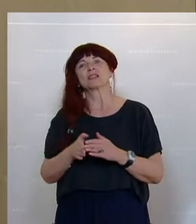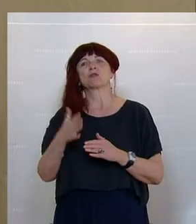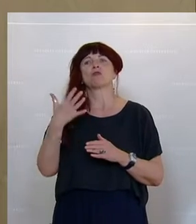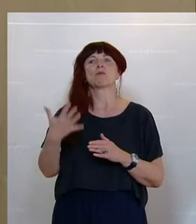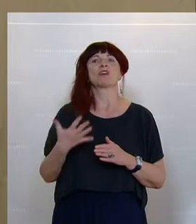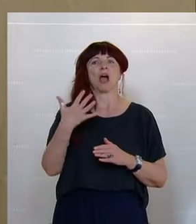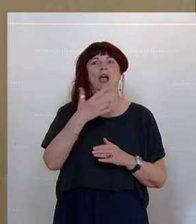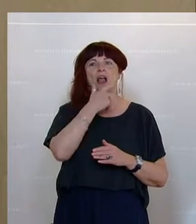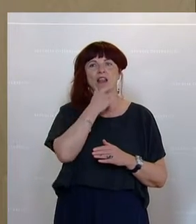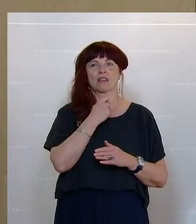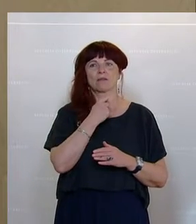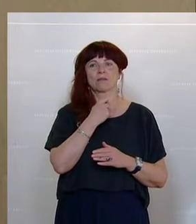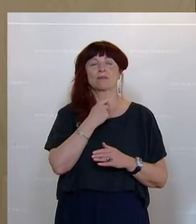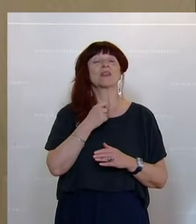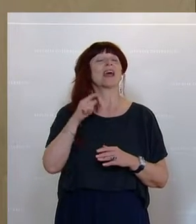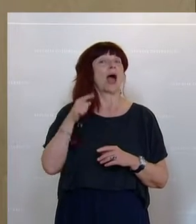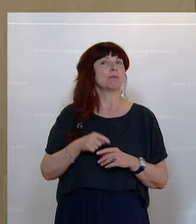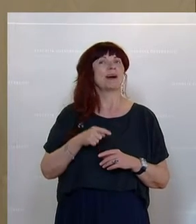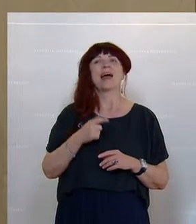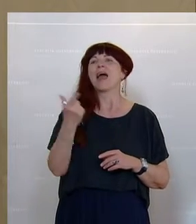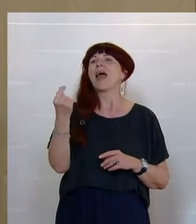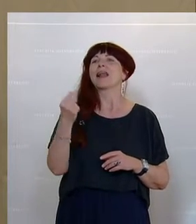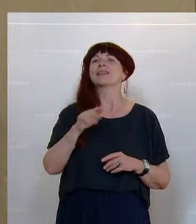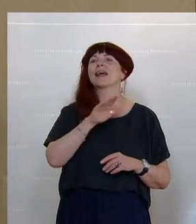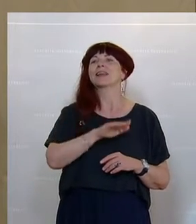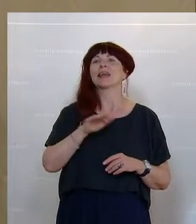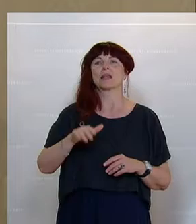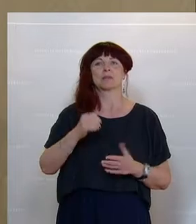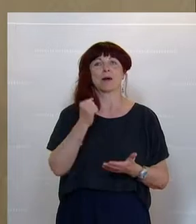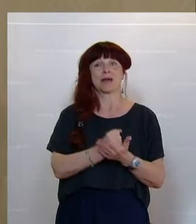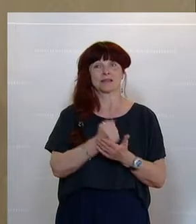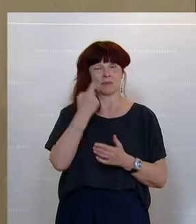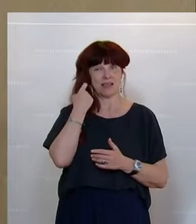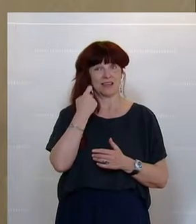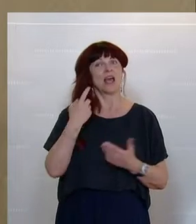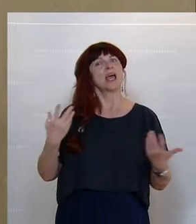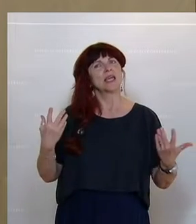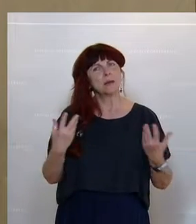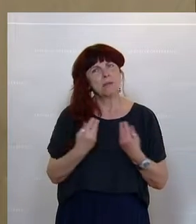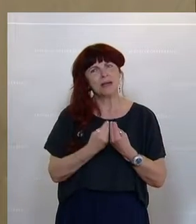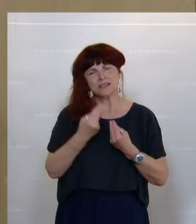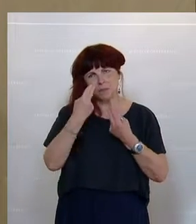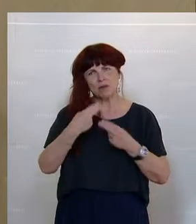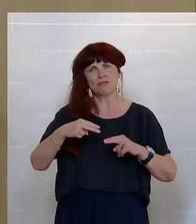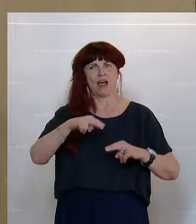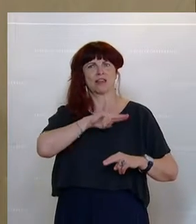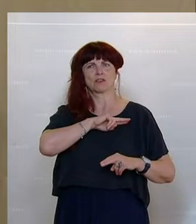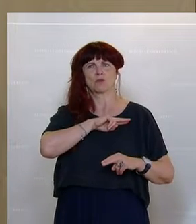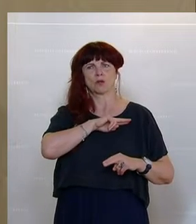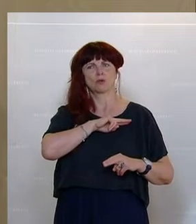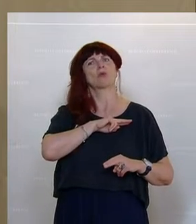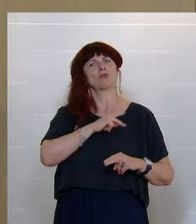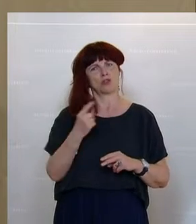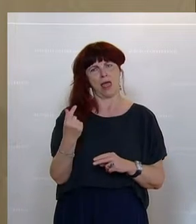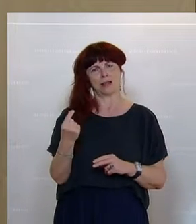du da vom Eltern-Kind-Pass sprichst, dann zeichnet das viel stärker diese gemeinsame Verantwortung der Eltern in diesen ersten fünf Jahren